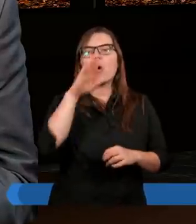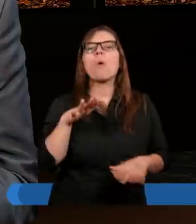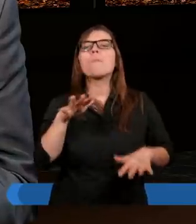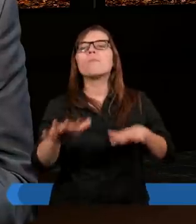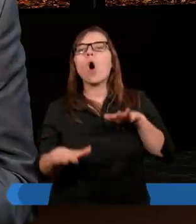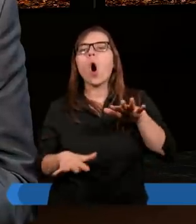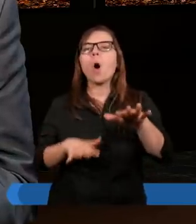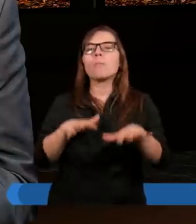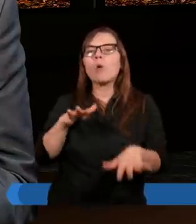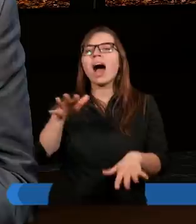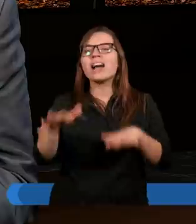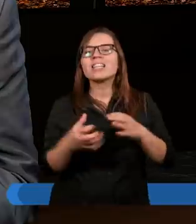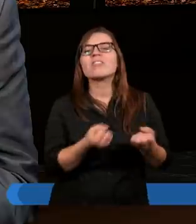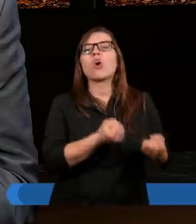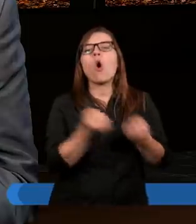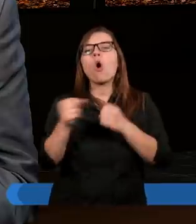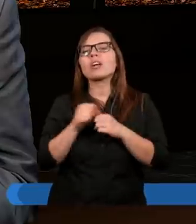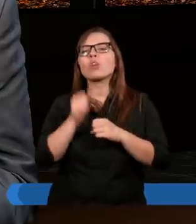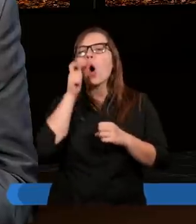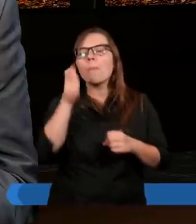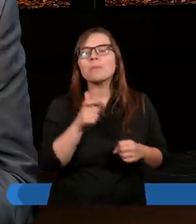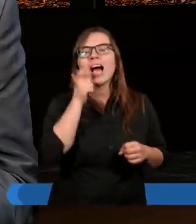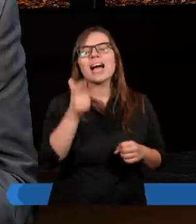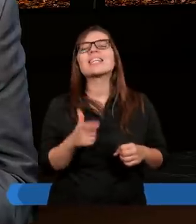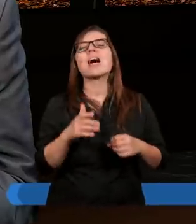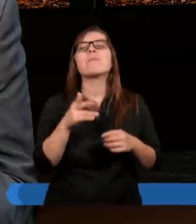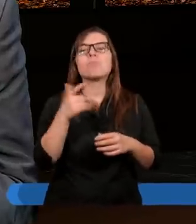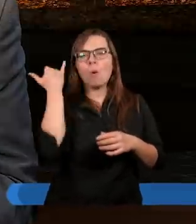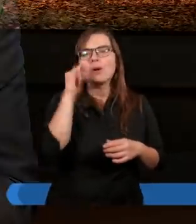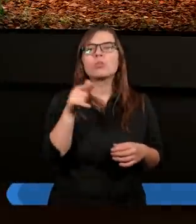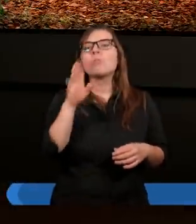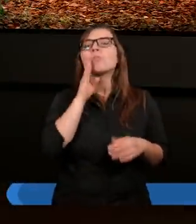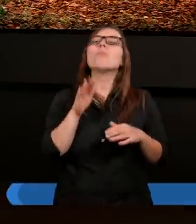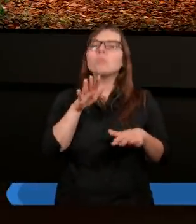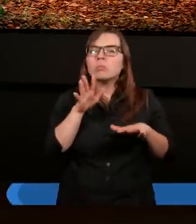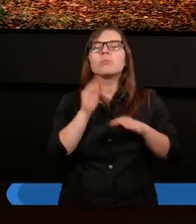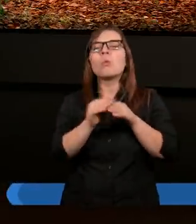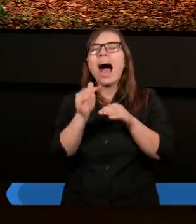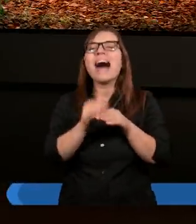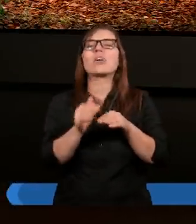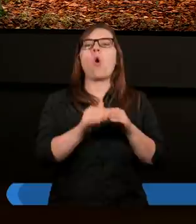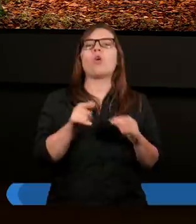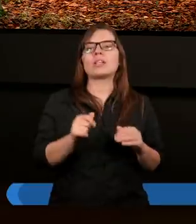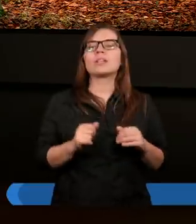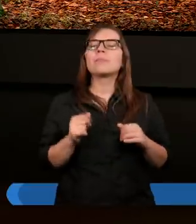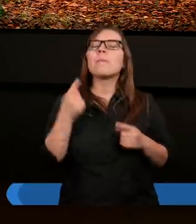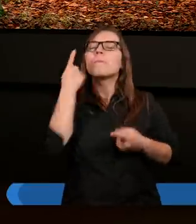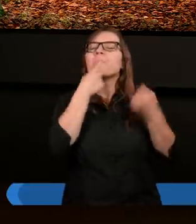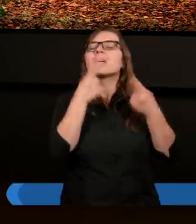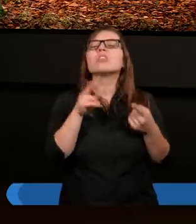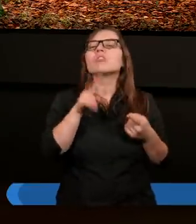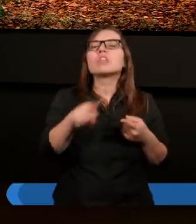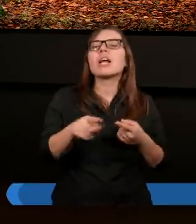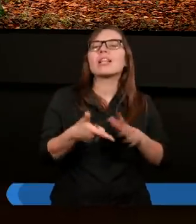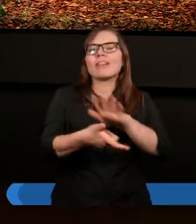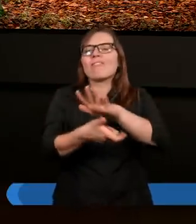pobłażliwie odniósł się do przedtem popełnionych grzechów. Dziękuję. Trzy myśli z